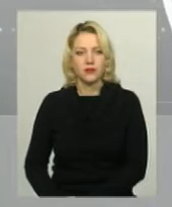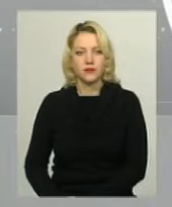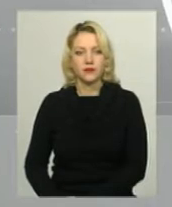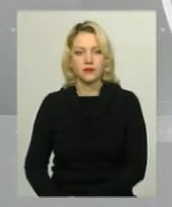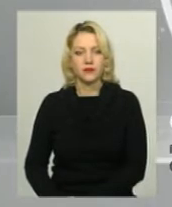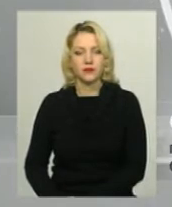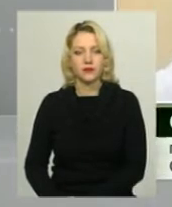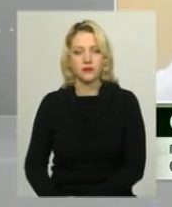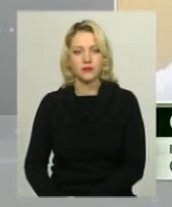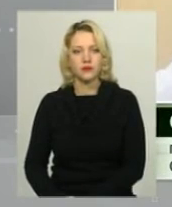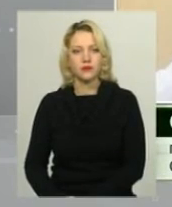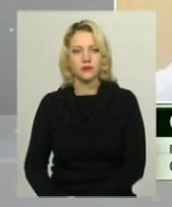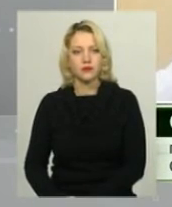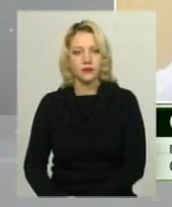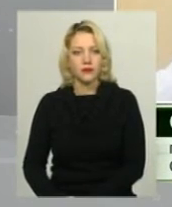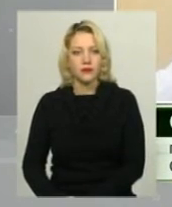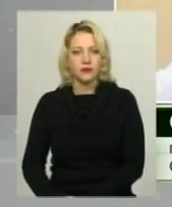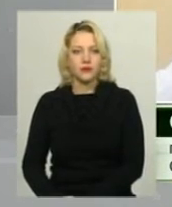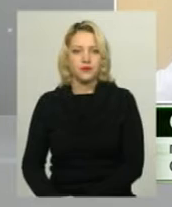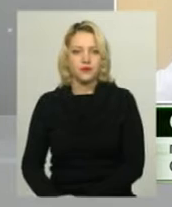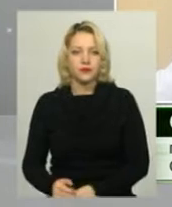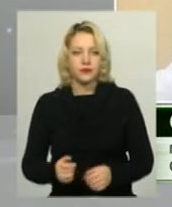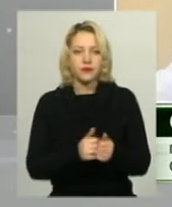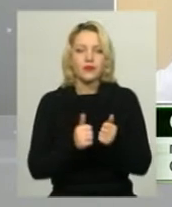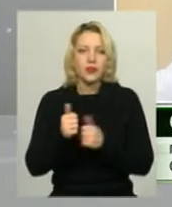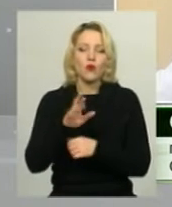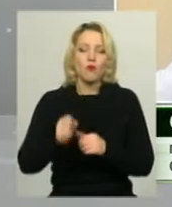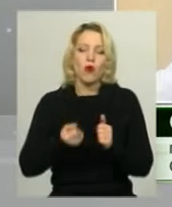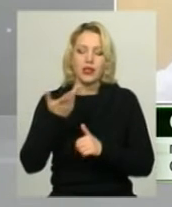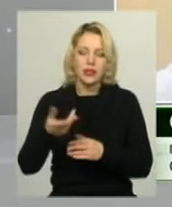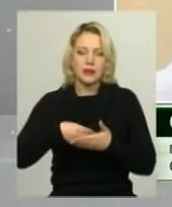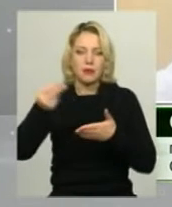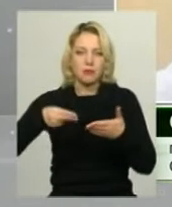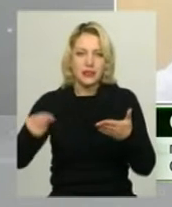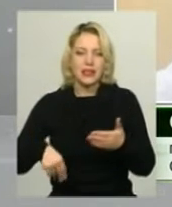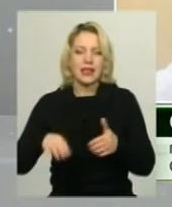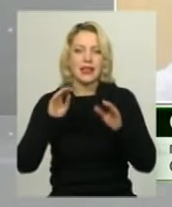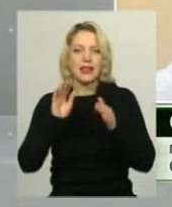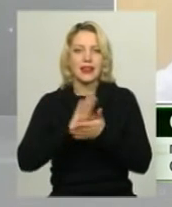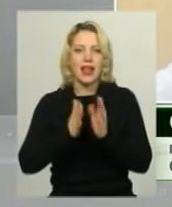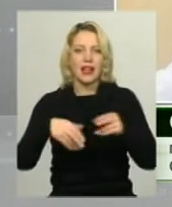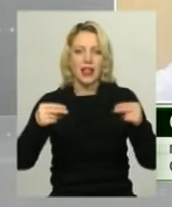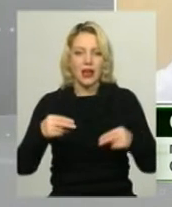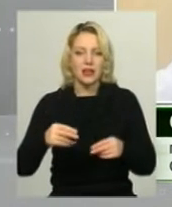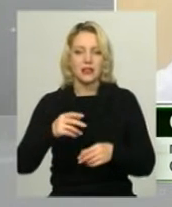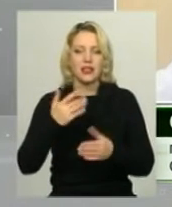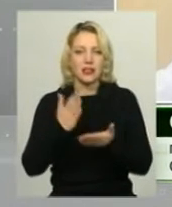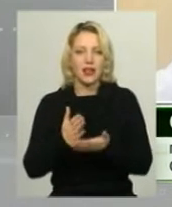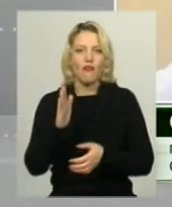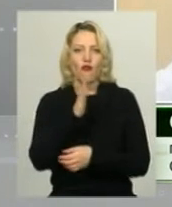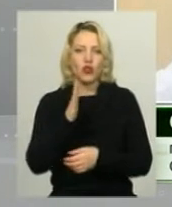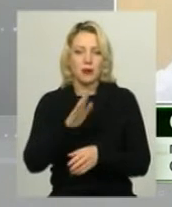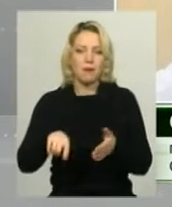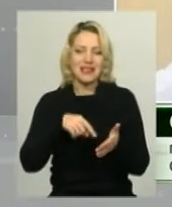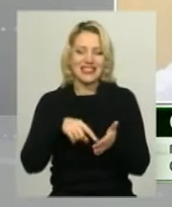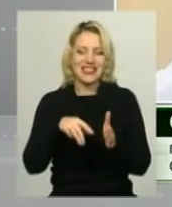Лігідерами по кількості підписаних декларацій в області Являється Волочийський міський